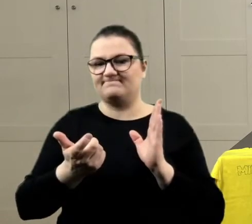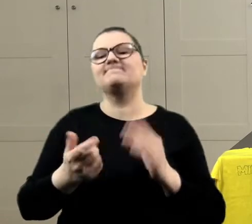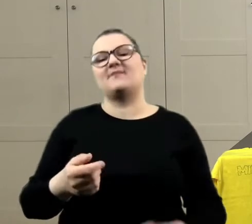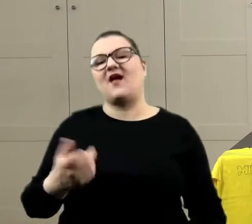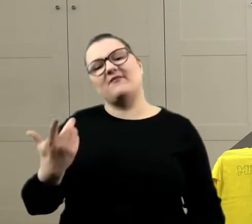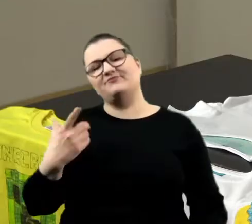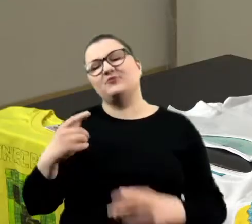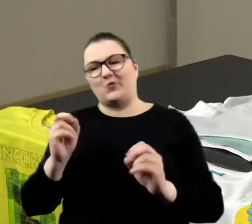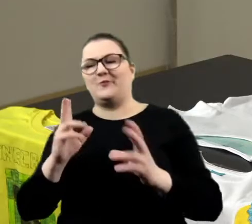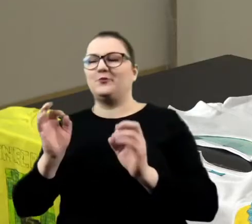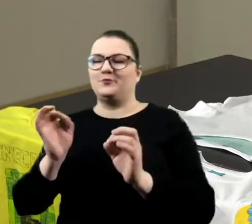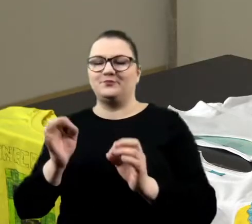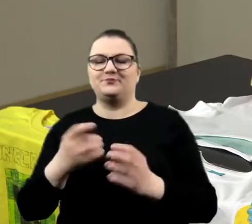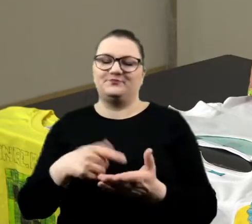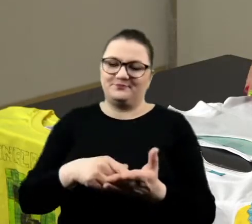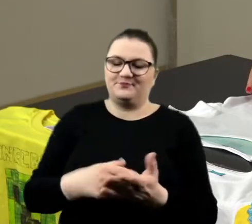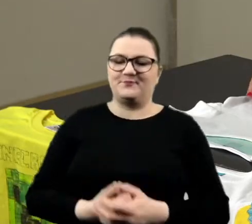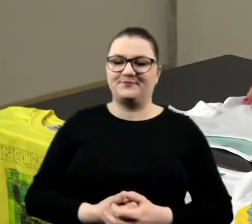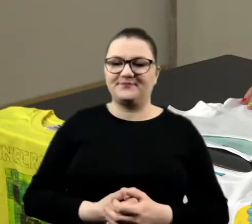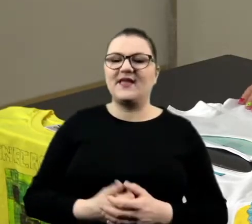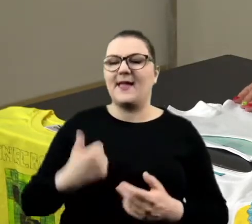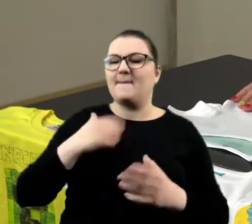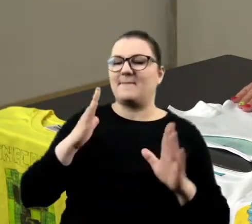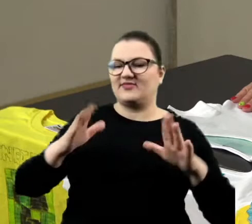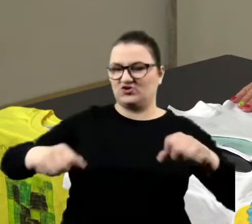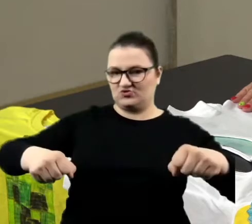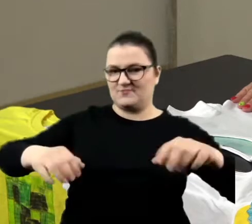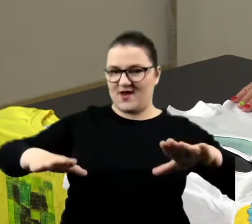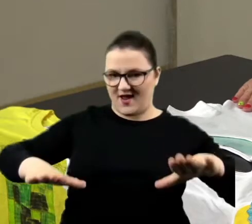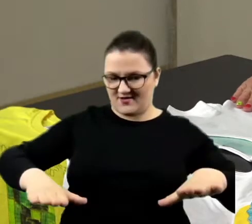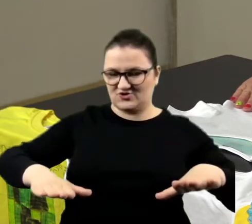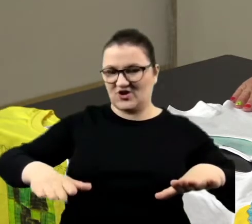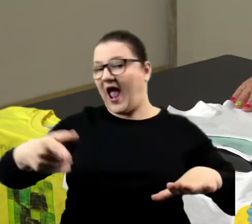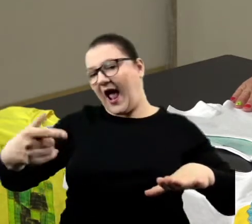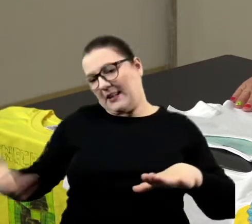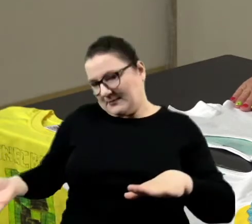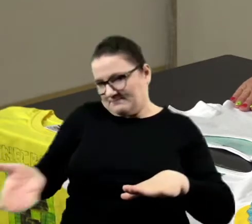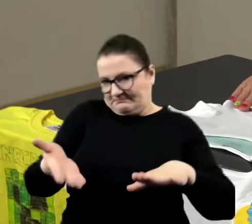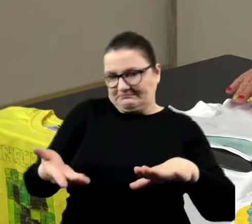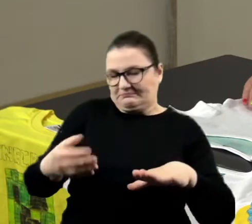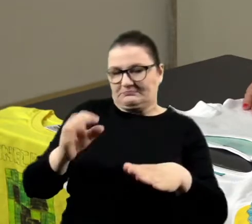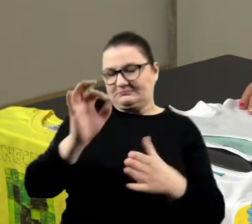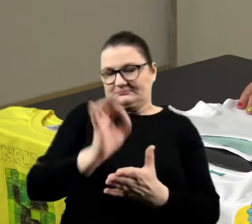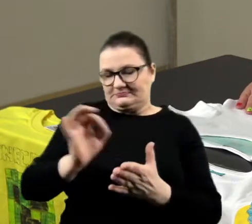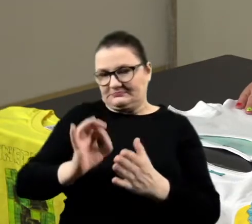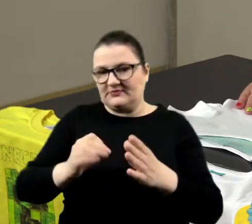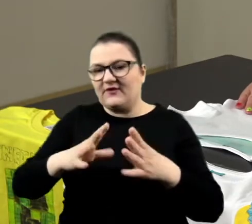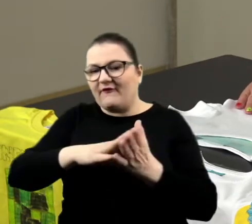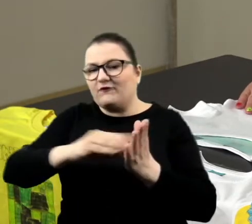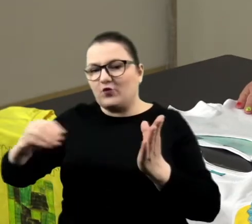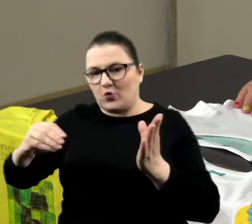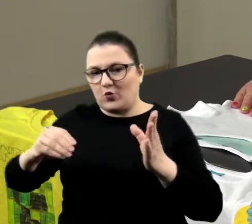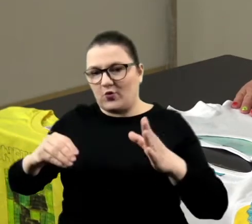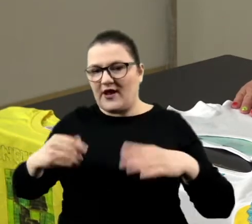Czyli tym. Dobra. Ja będę tutaj może trzymała, a Ty rób tutaj po śladzie, żeby nam się to nie